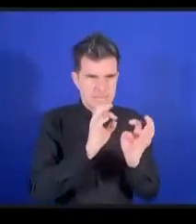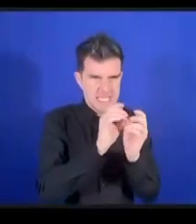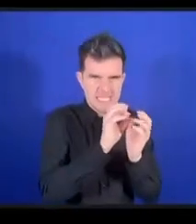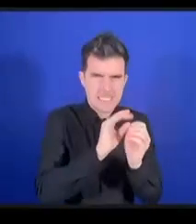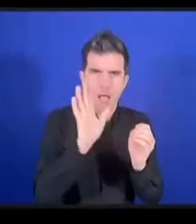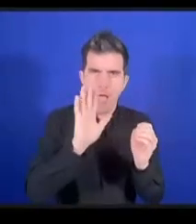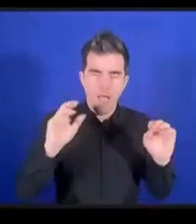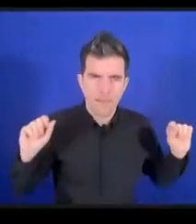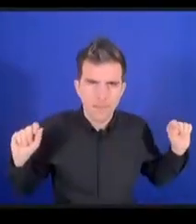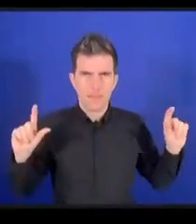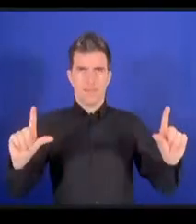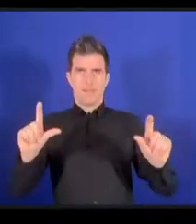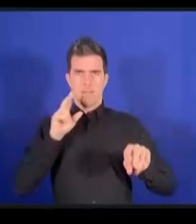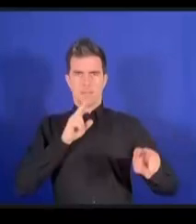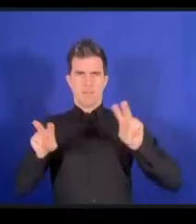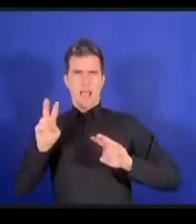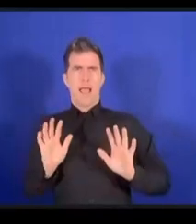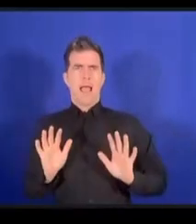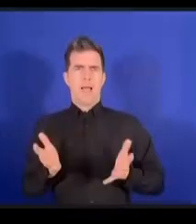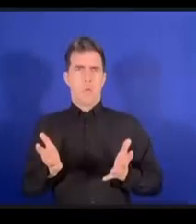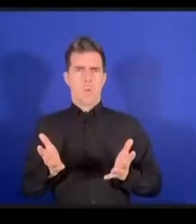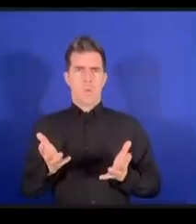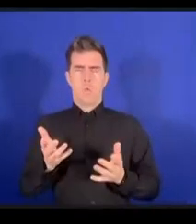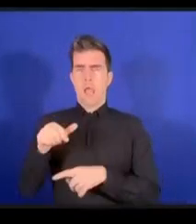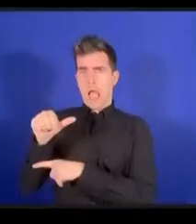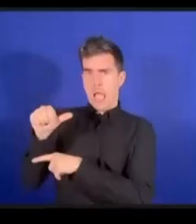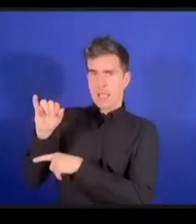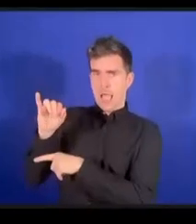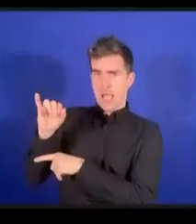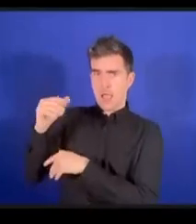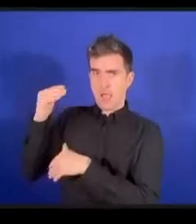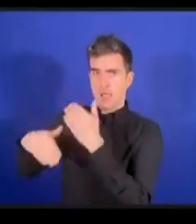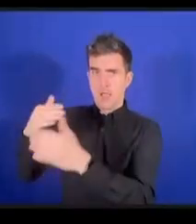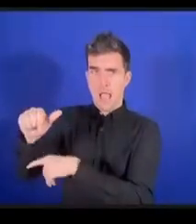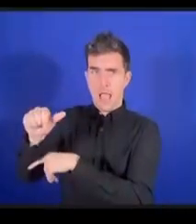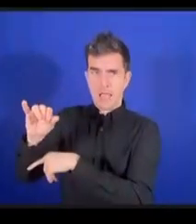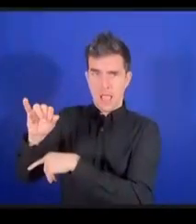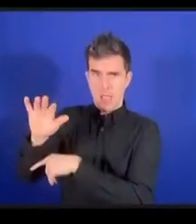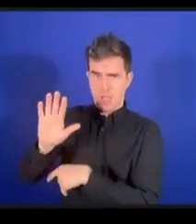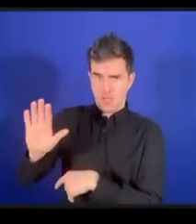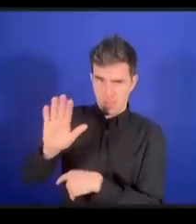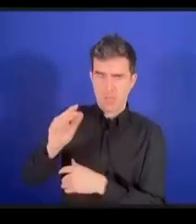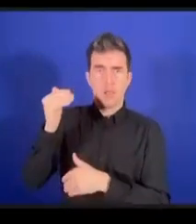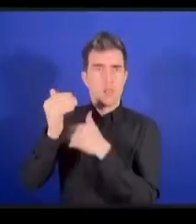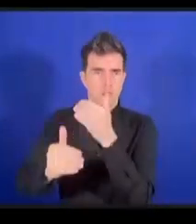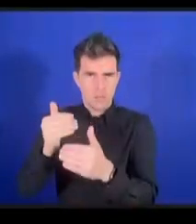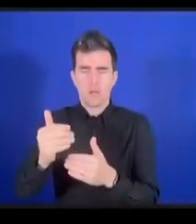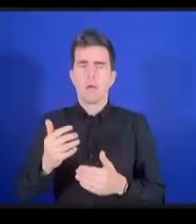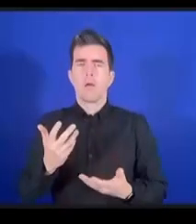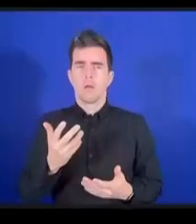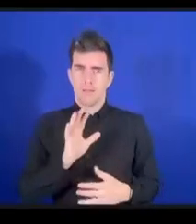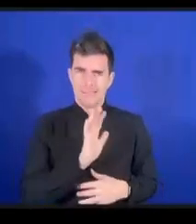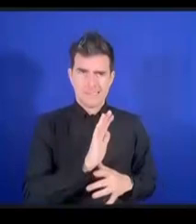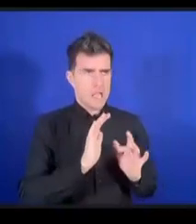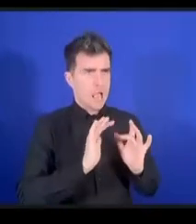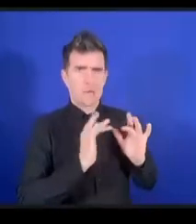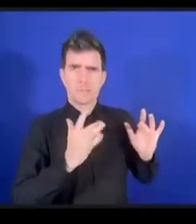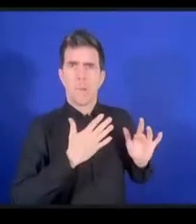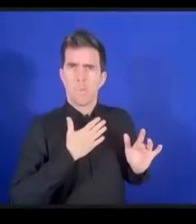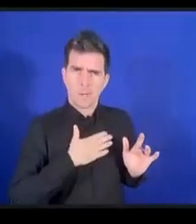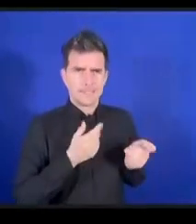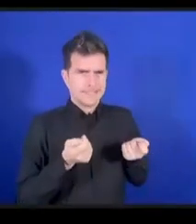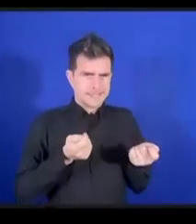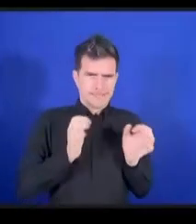artificielle c'est lié aux valeurs fondamentales de l'Internet, aux questions de gouvernance et ce que l'on doit faire,